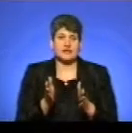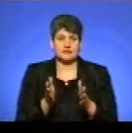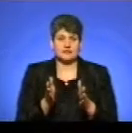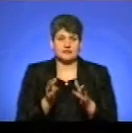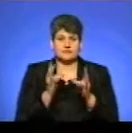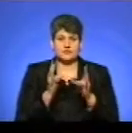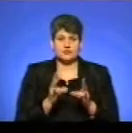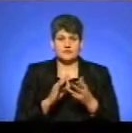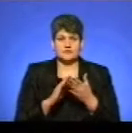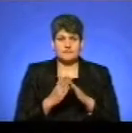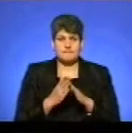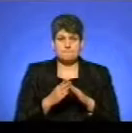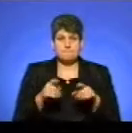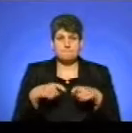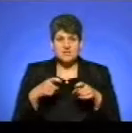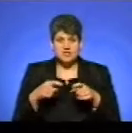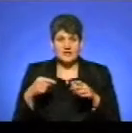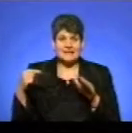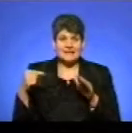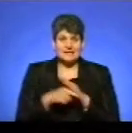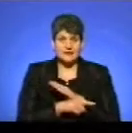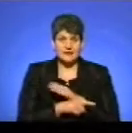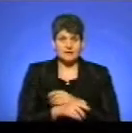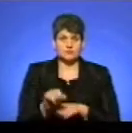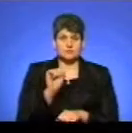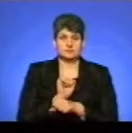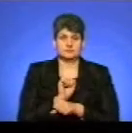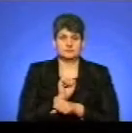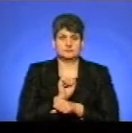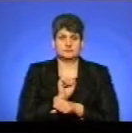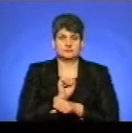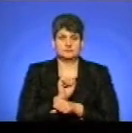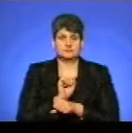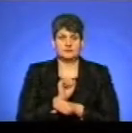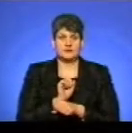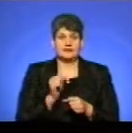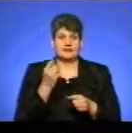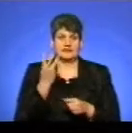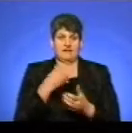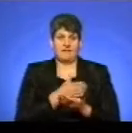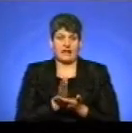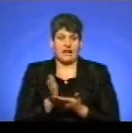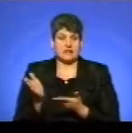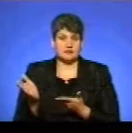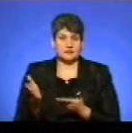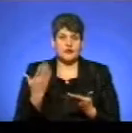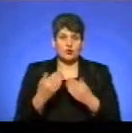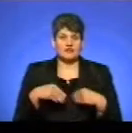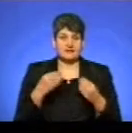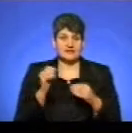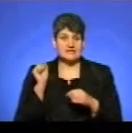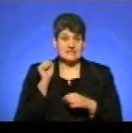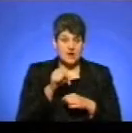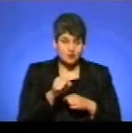ситуації, біжи, тікай або замри, розумієте, тут три варіанти, або давати здачу, або